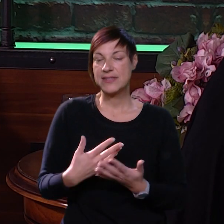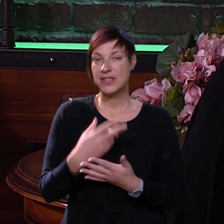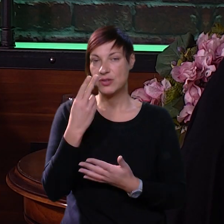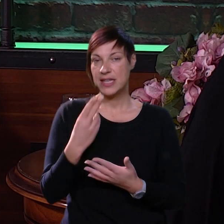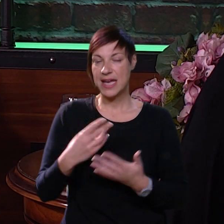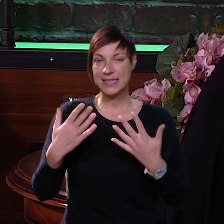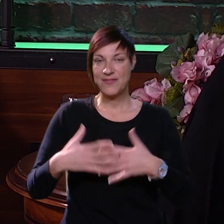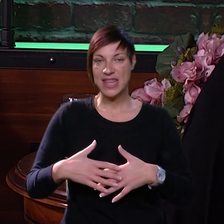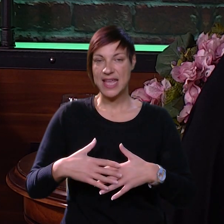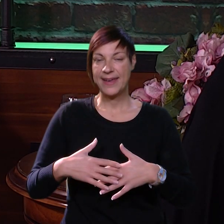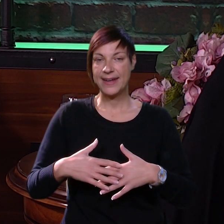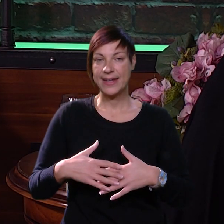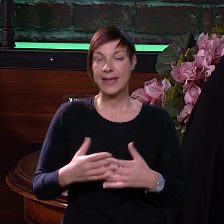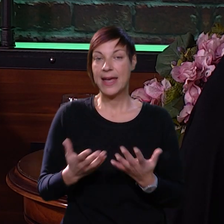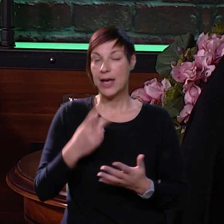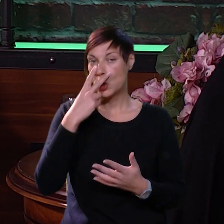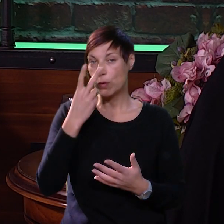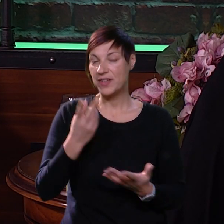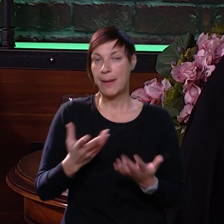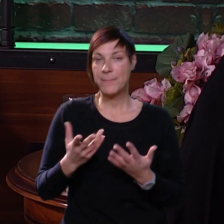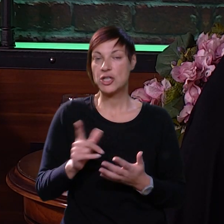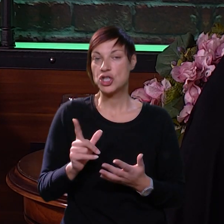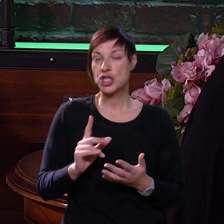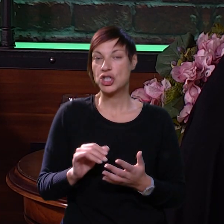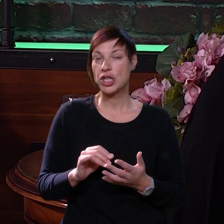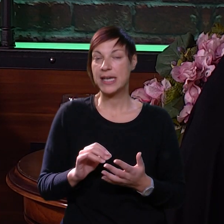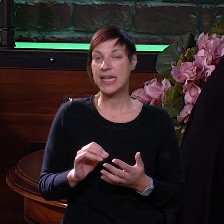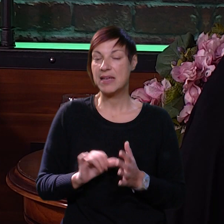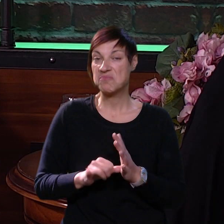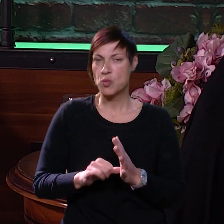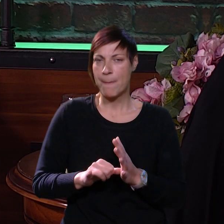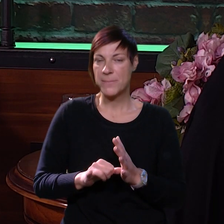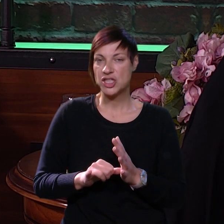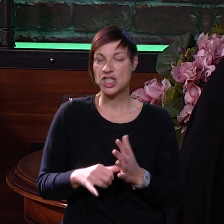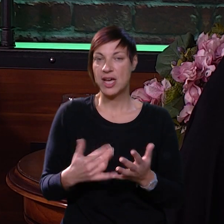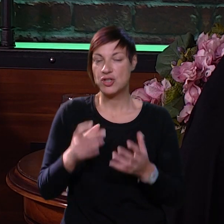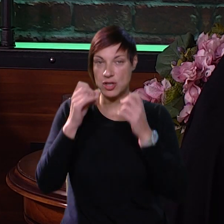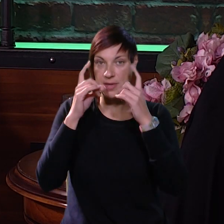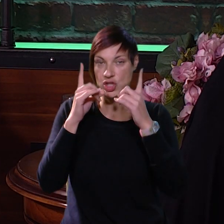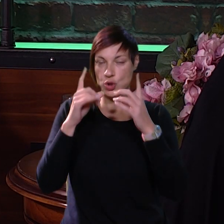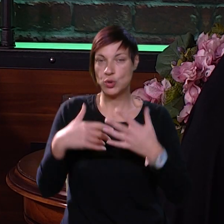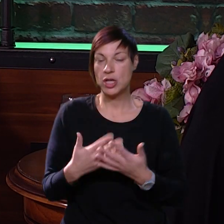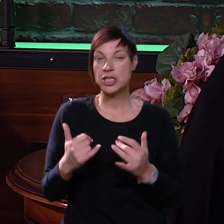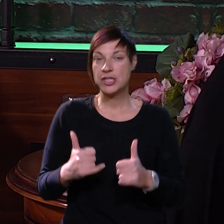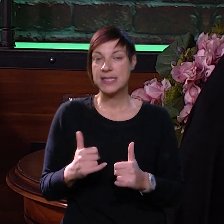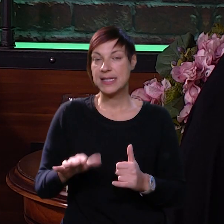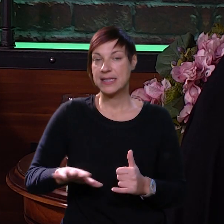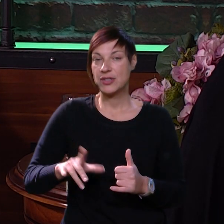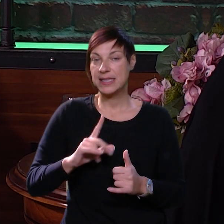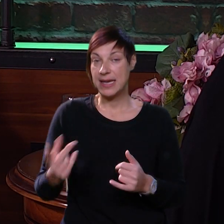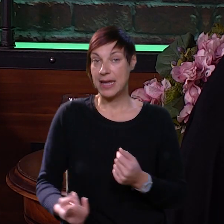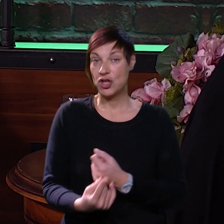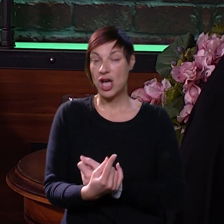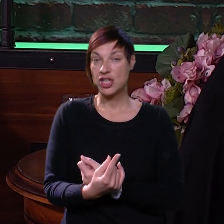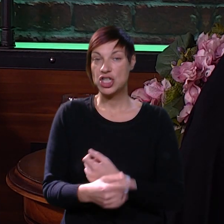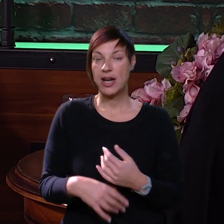kreativne tehnike i ako vide bilo što što nije uobičajeno ili što im je možda čudno ili što se dosad kod